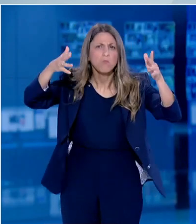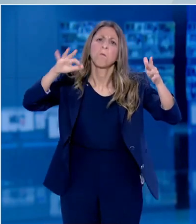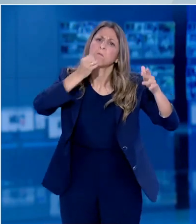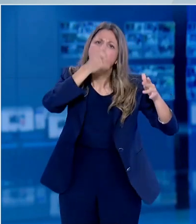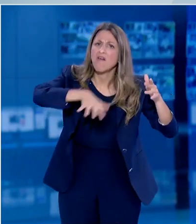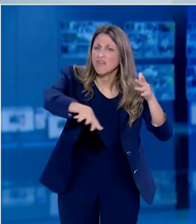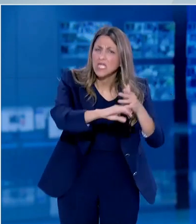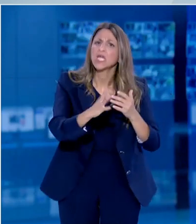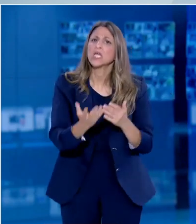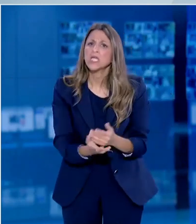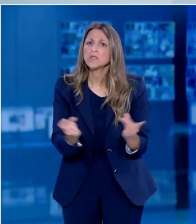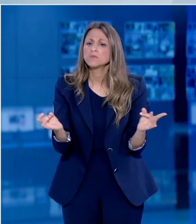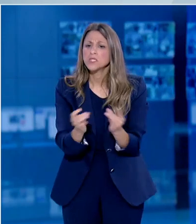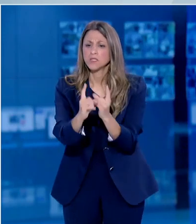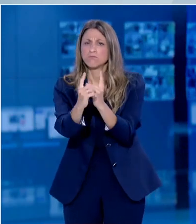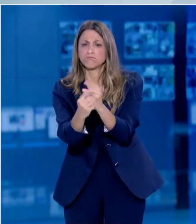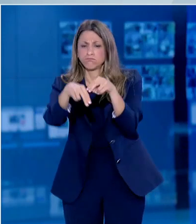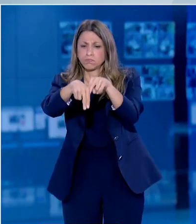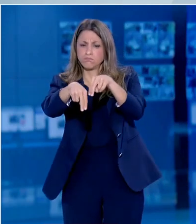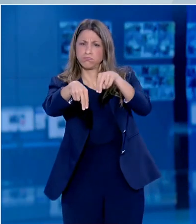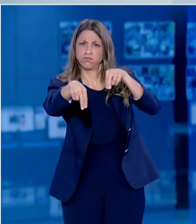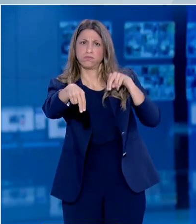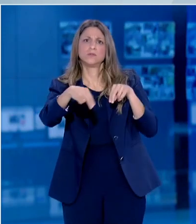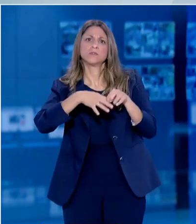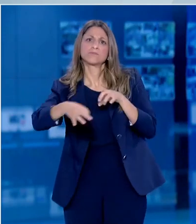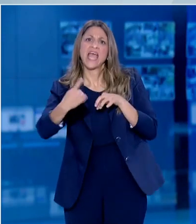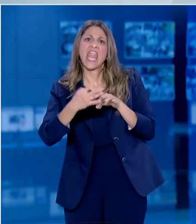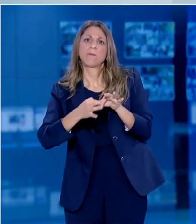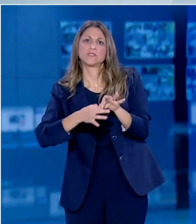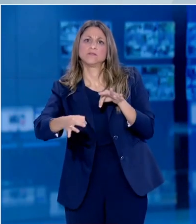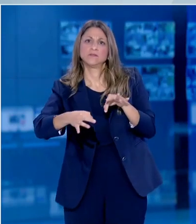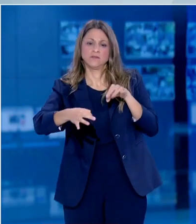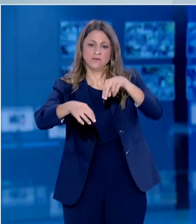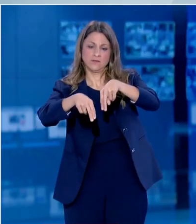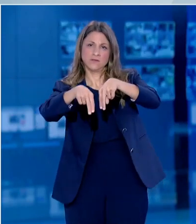αποστάσεις μεταξύ των γονέων στις στήρες του σχολείου είναι κάποια από τα μέτρα που προτείνουν οι διεθνείς οργανισμοί.